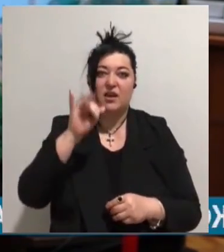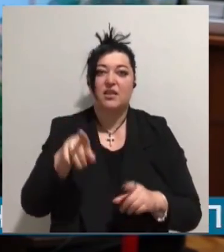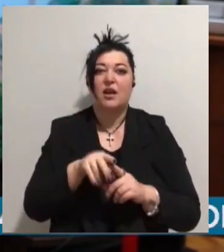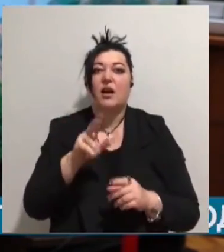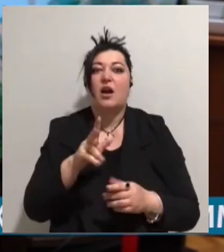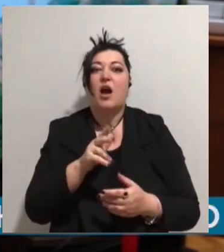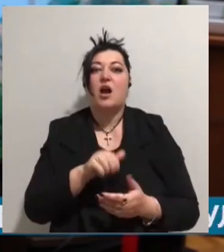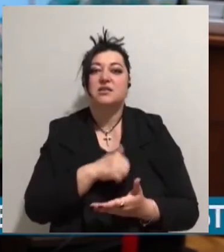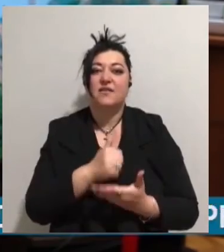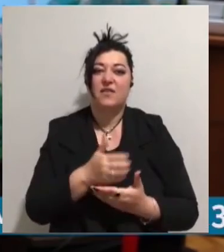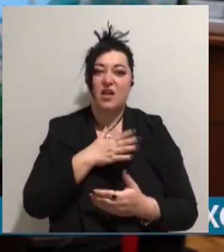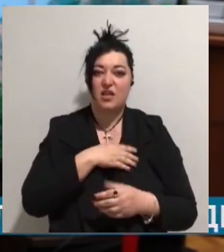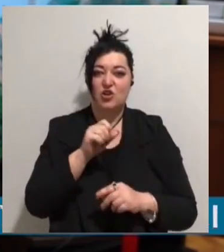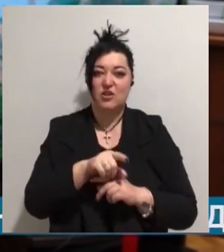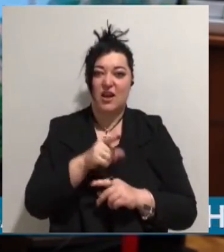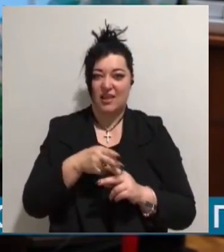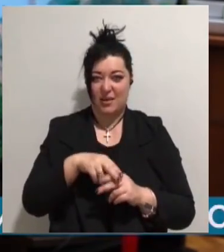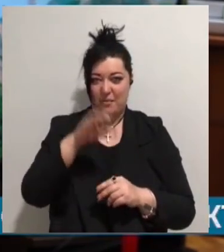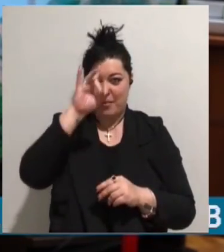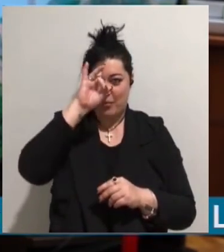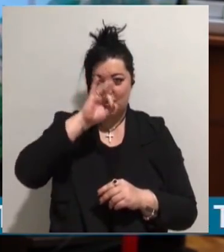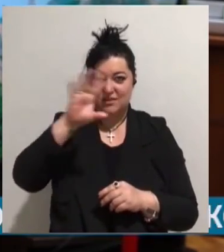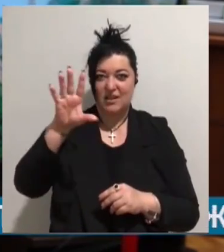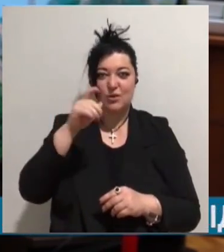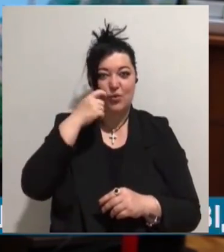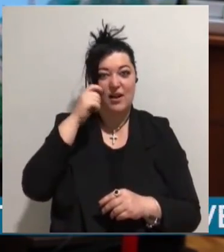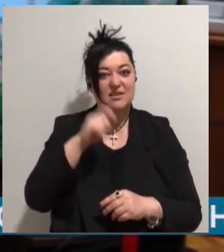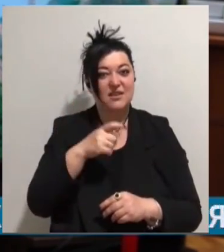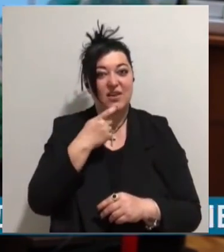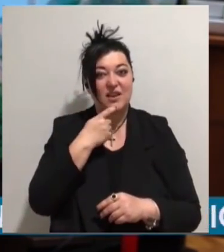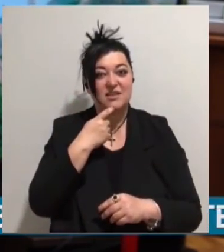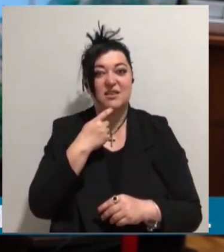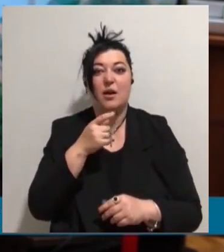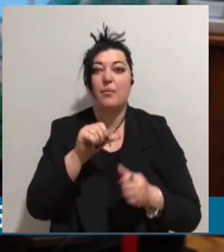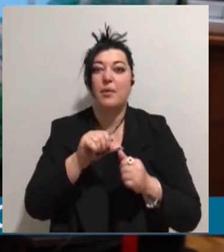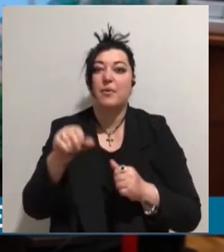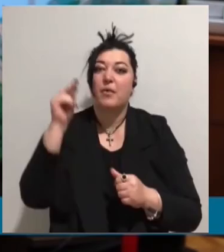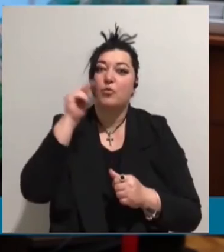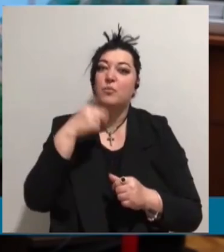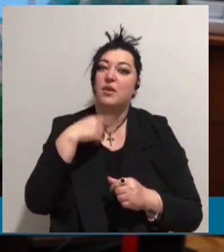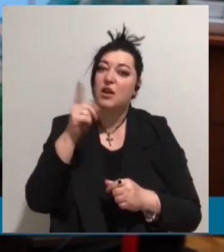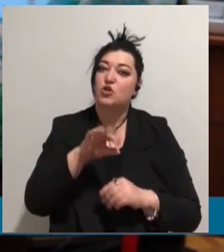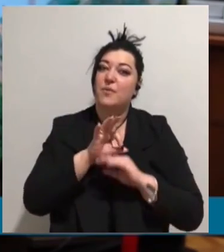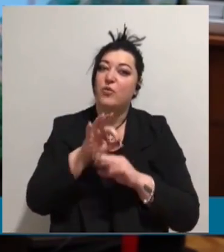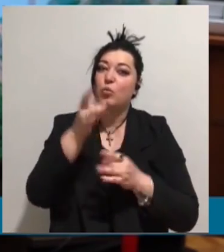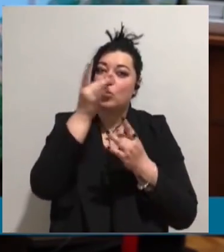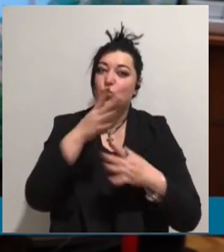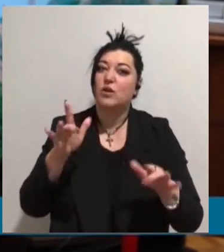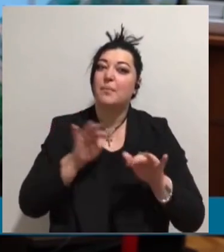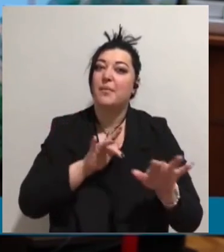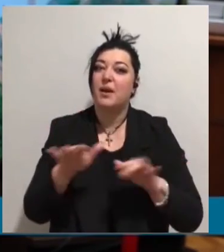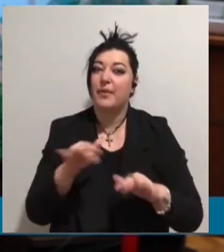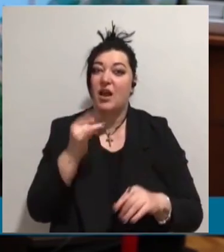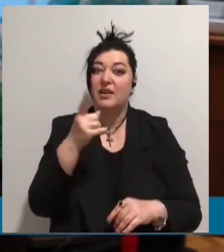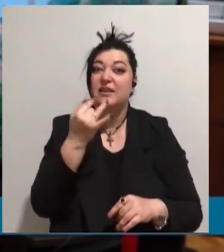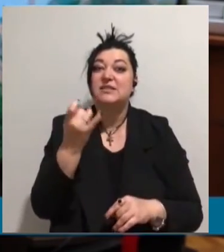задача – це популяризація китайського язика, Помімо обучення ми також проводимо культурні мероприятия. І один із проєктов